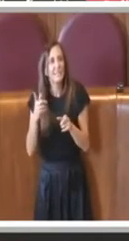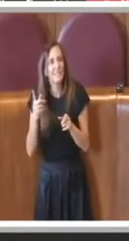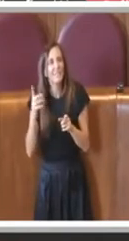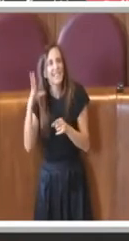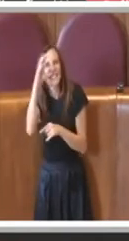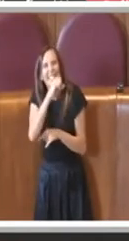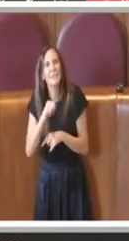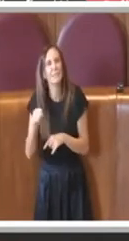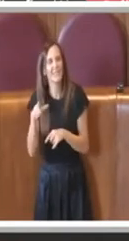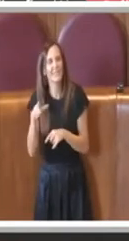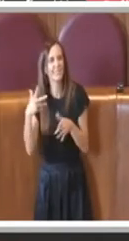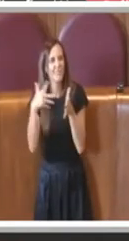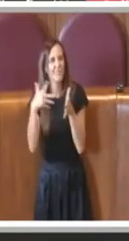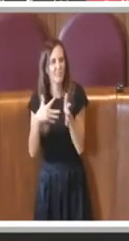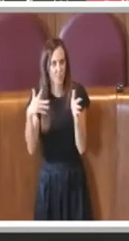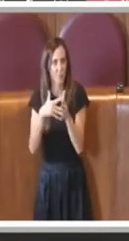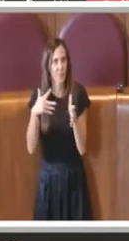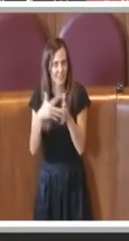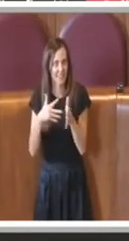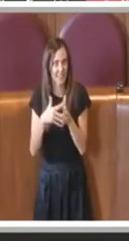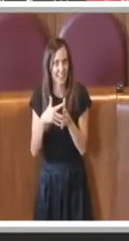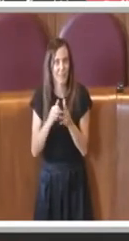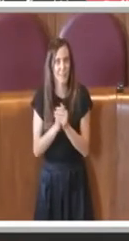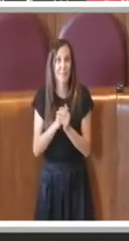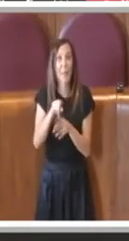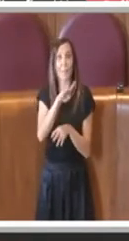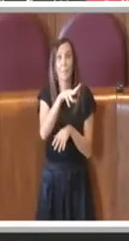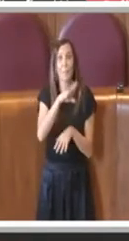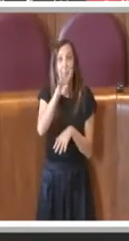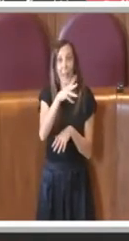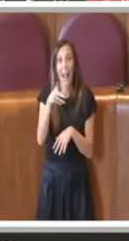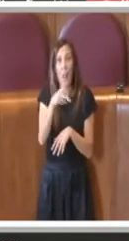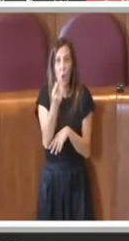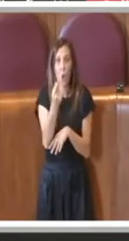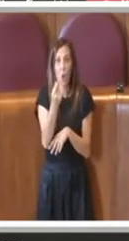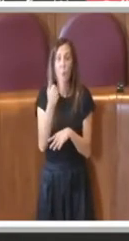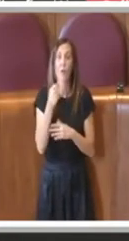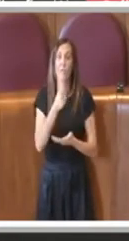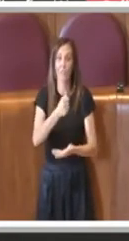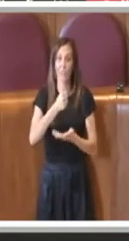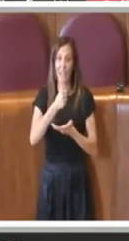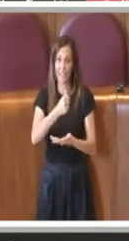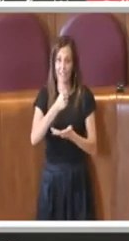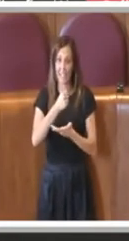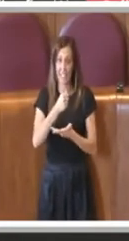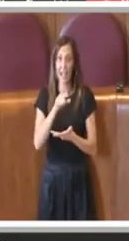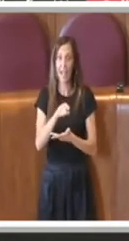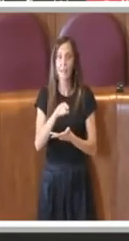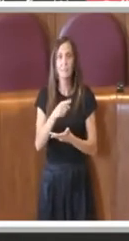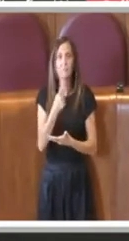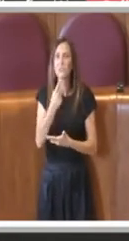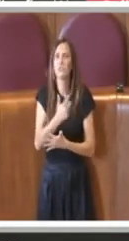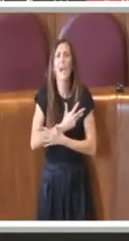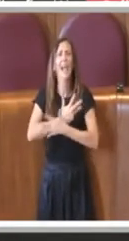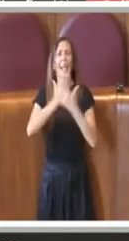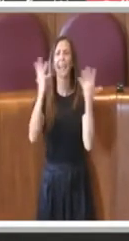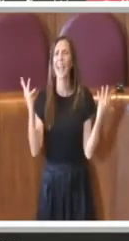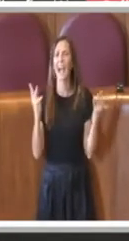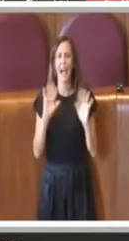questo piano economico e finanziario viene detta una cosa molto chiara.